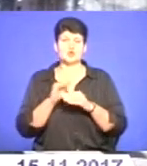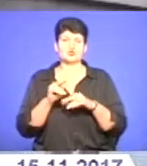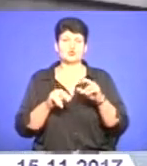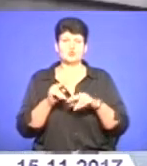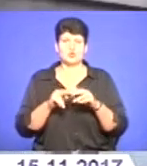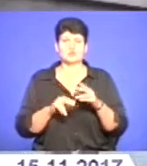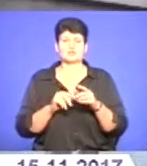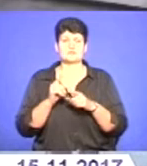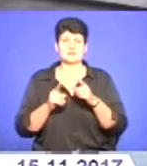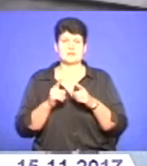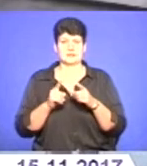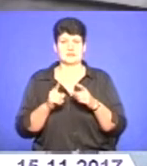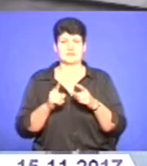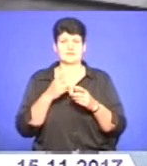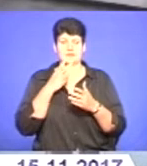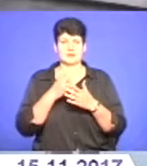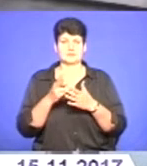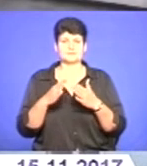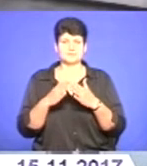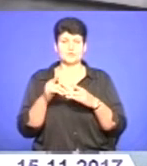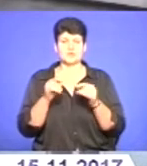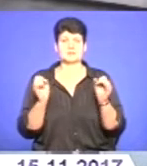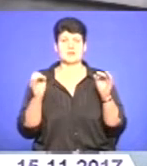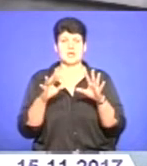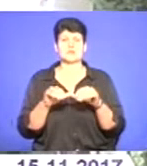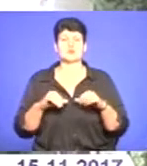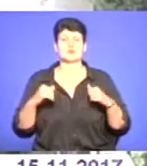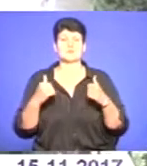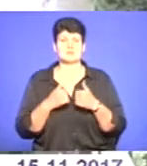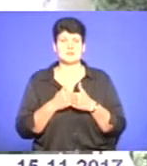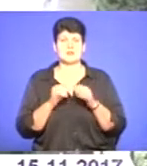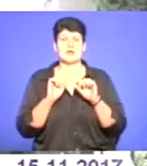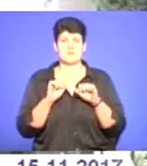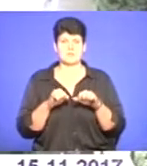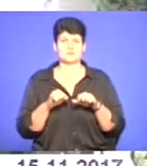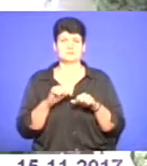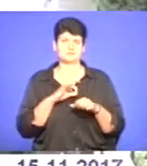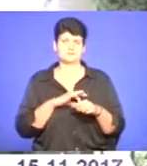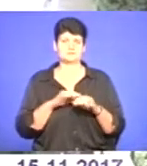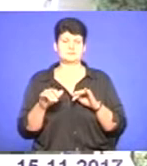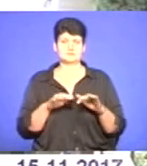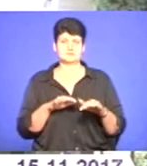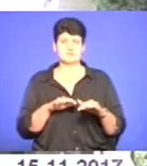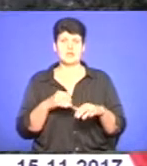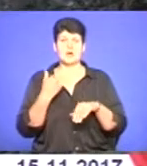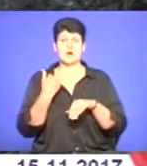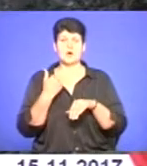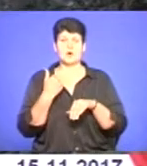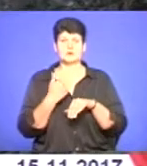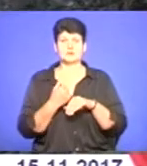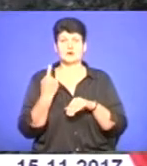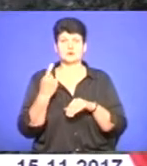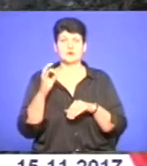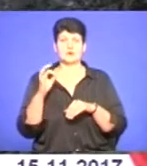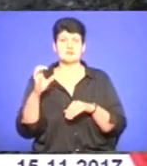зіпсували фасад багатоповерхівки. Лише тоді збирається відповідна комісія, яка може вжити заходів. А ось голова одного із тернопільських